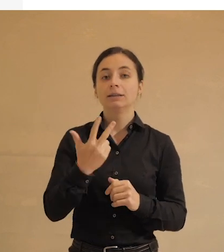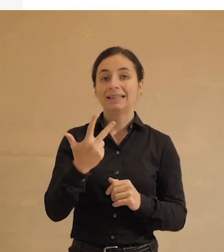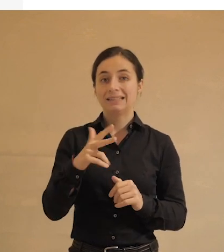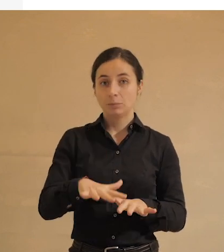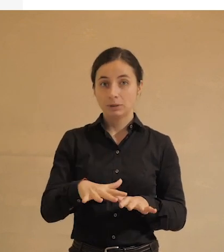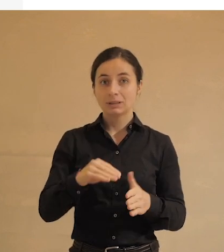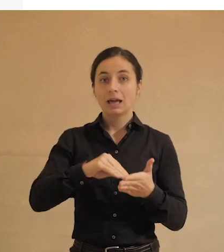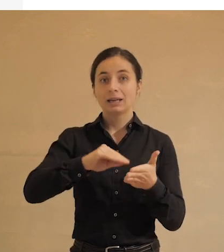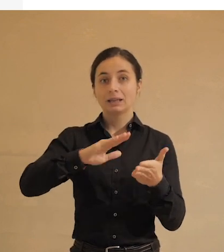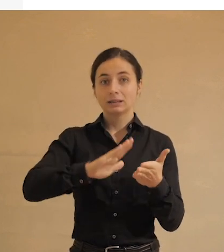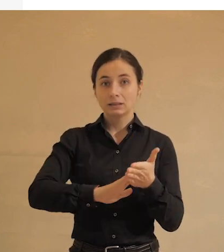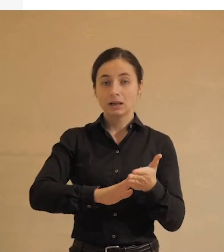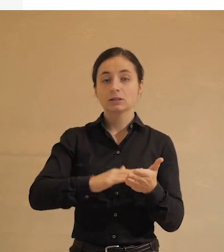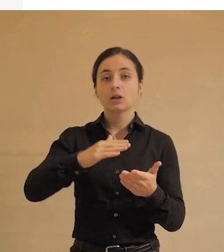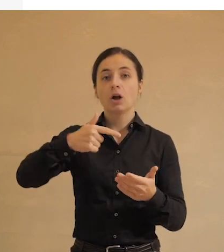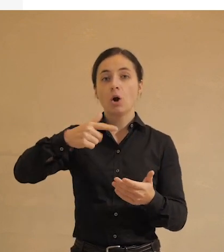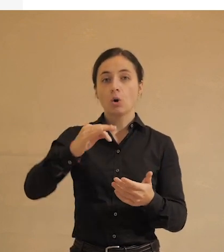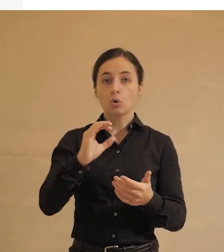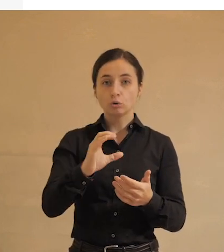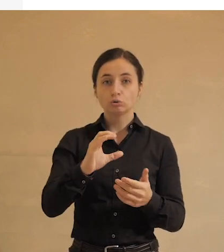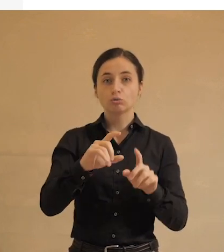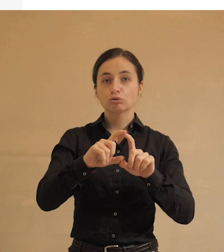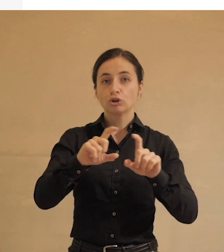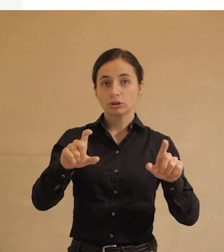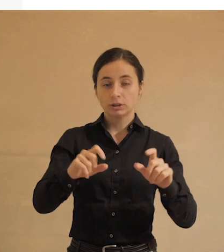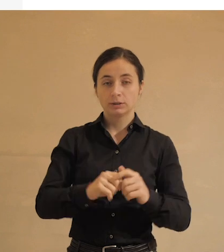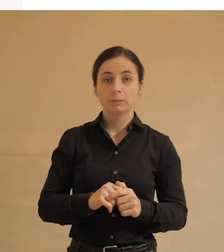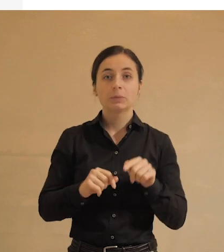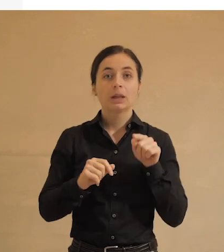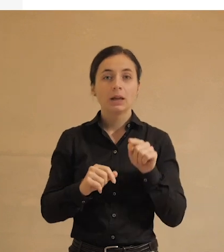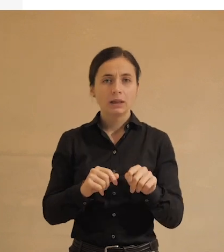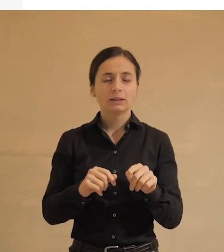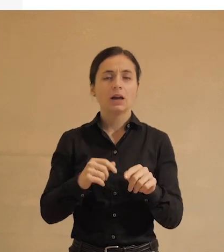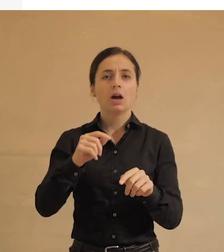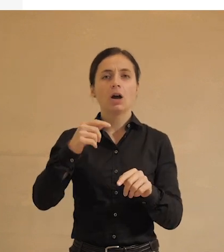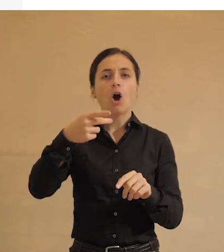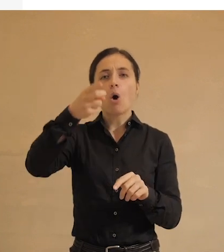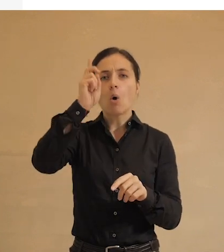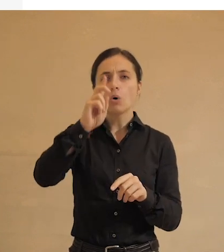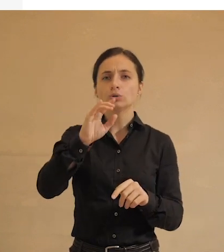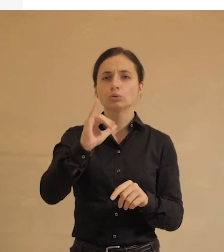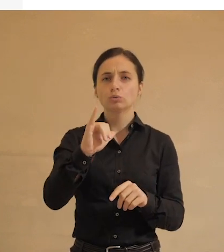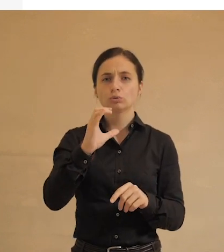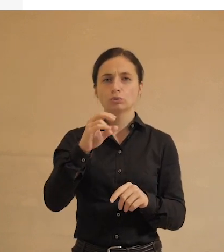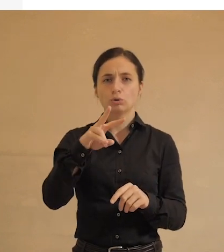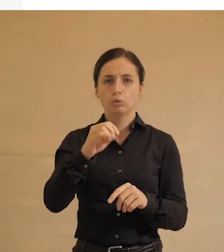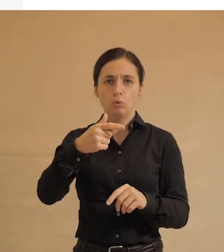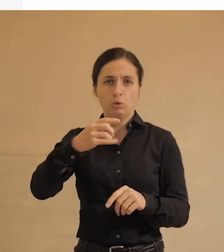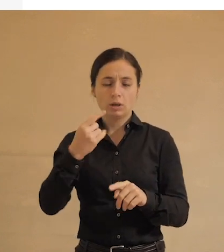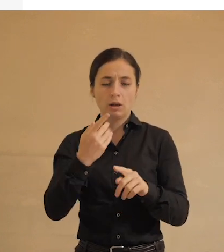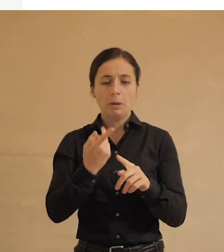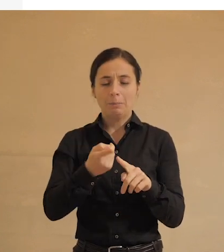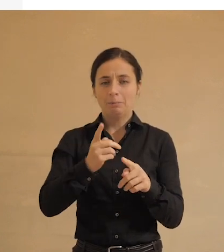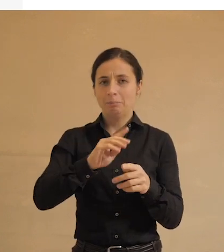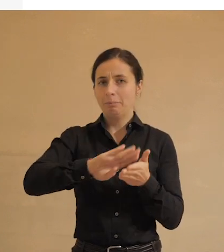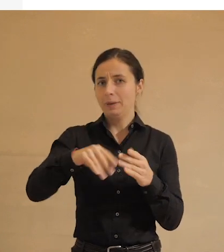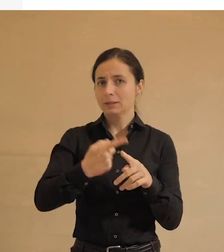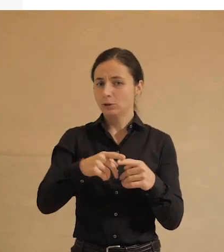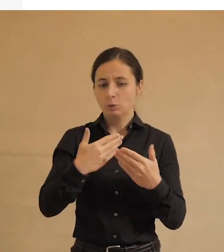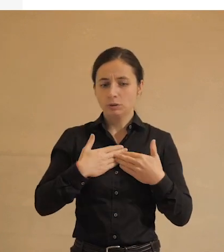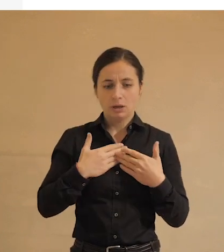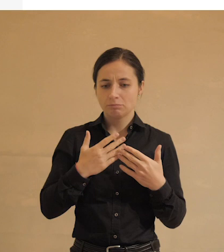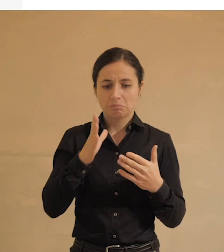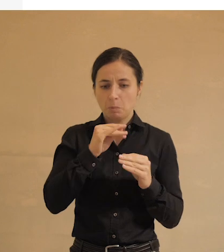регистрация на сайтах госучреждений, то есть вот эти самые пресловутые госуслуги, без которых тоже уже нам ничего не